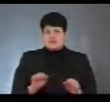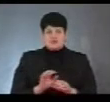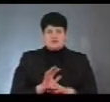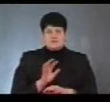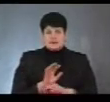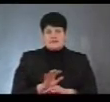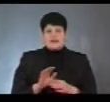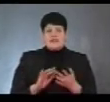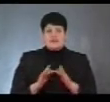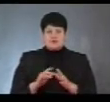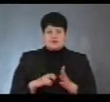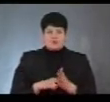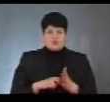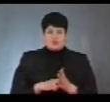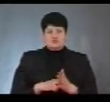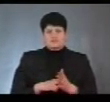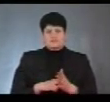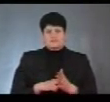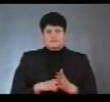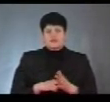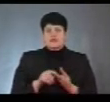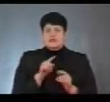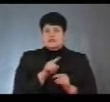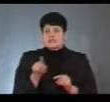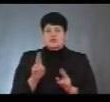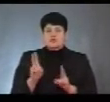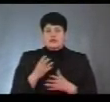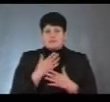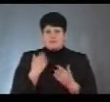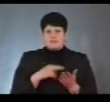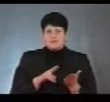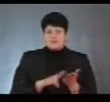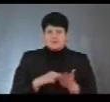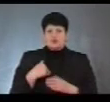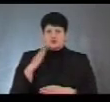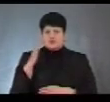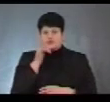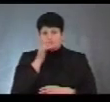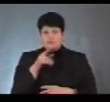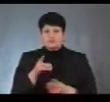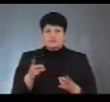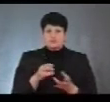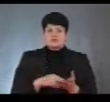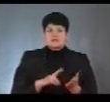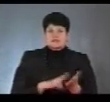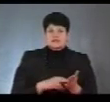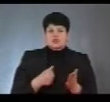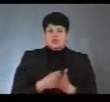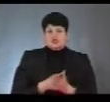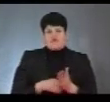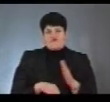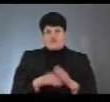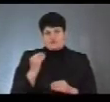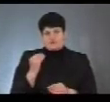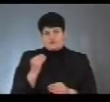електронною поштою, ні поштою. Ті, хто не має прописки, голосувати не зможуть. Їм потрібно зареєструватися до виборів, каже Микола